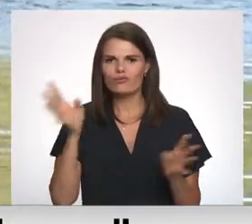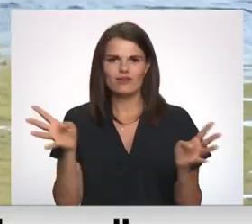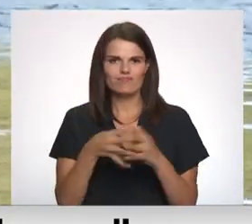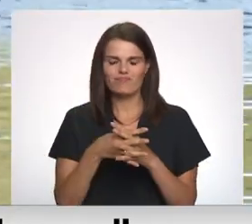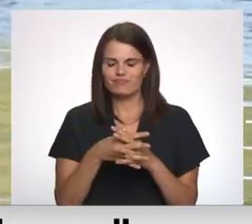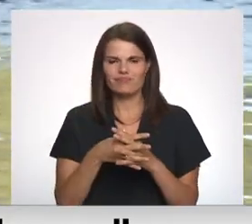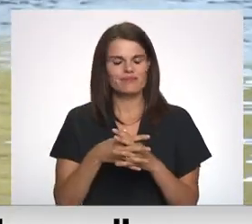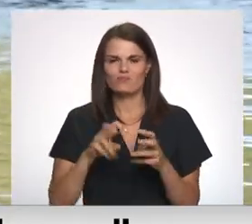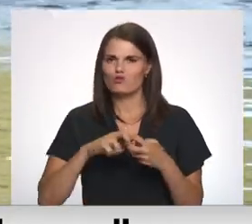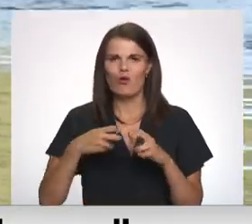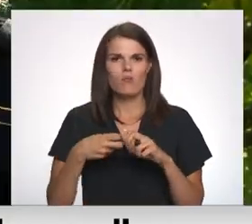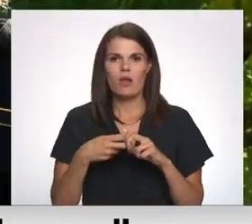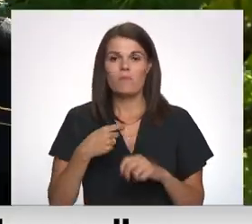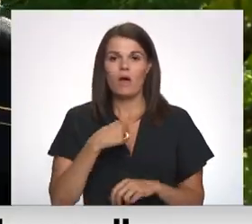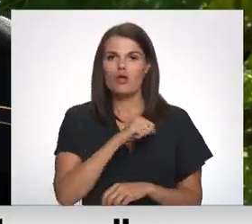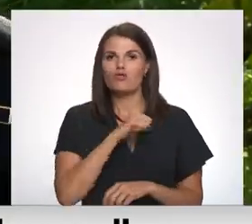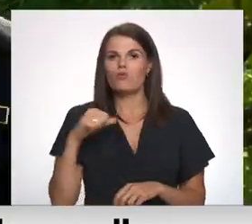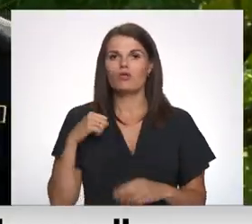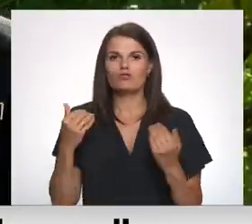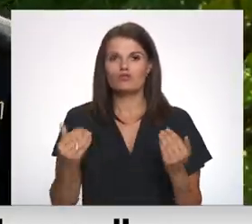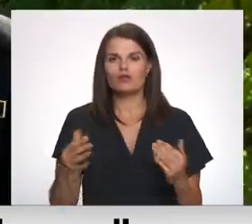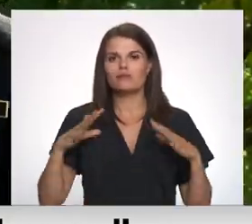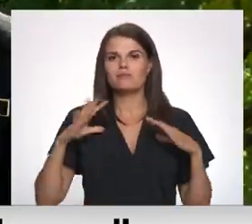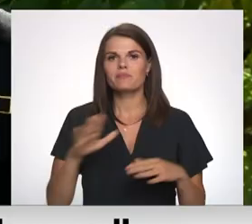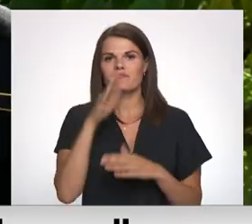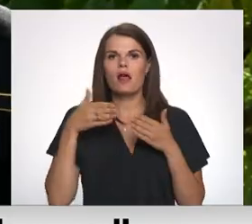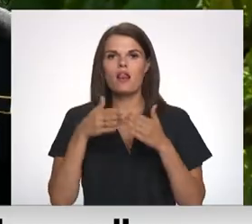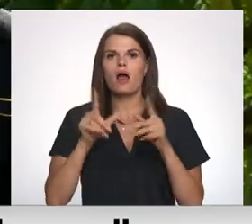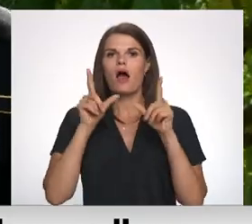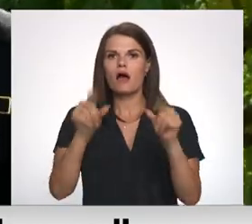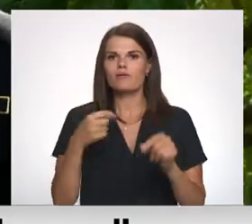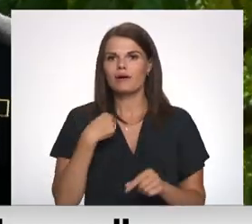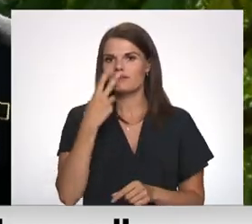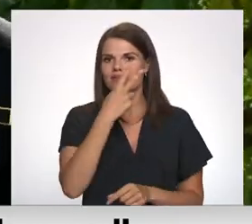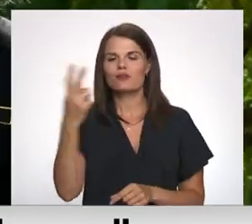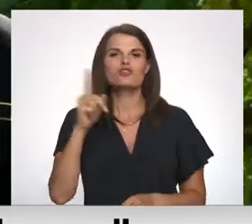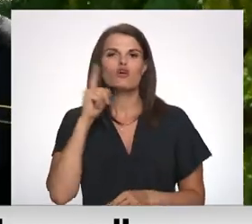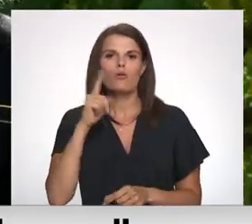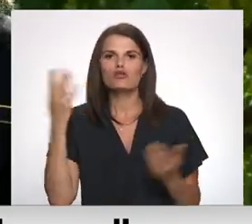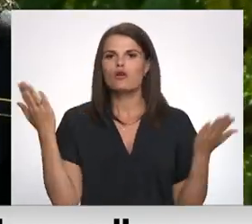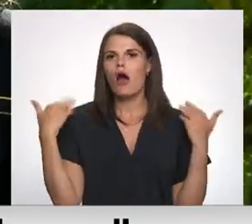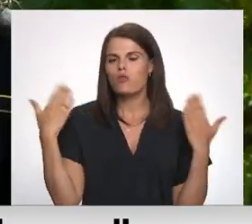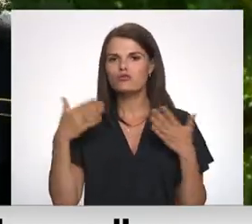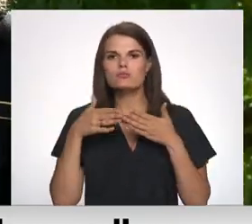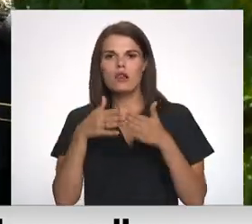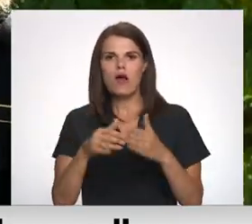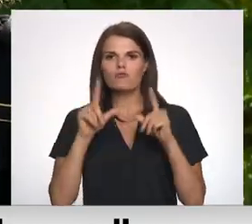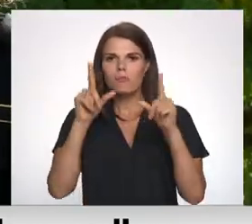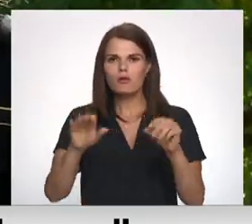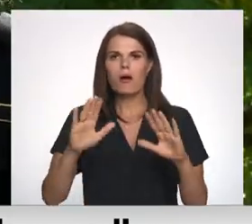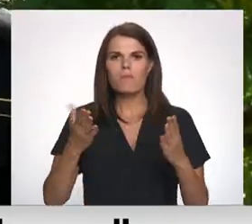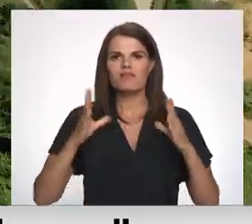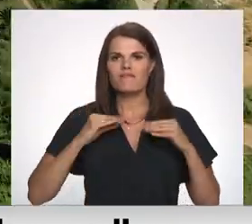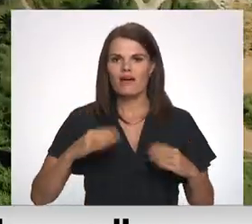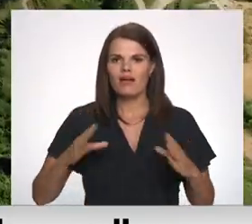ir saistīti. Man pašai arī šajā nedēļas izskaņā sanāca laivot. Es skatos jaunieši atpūšās laivo, bet drošības